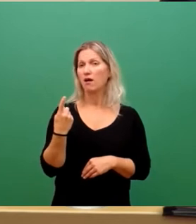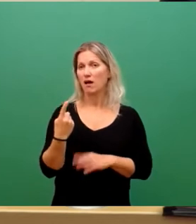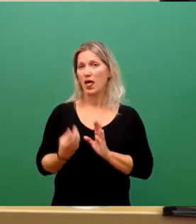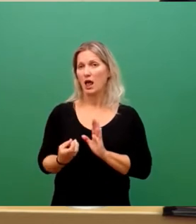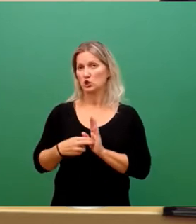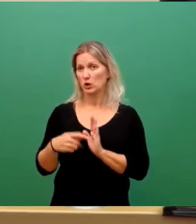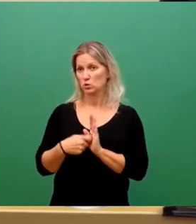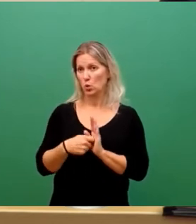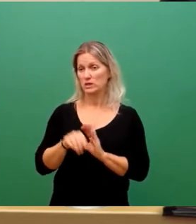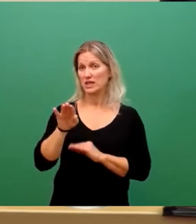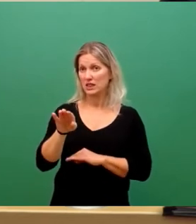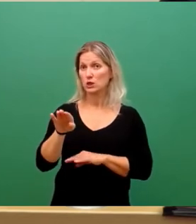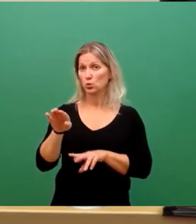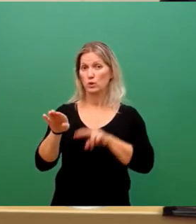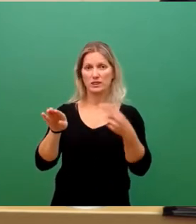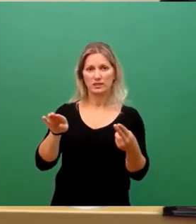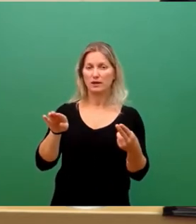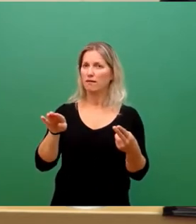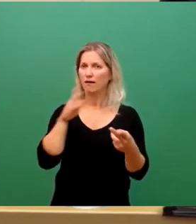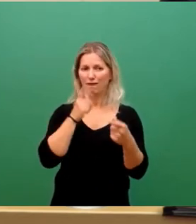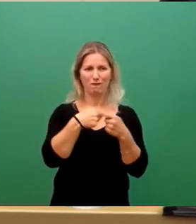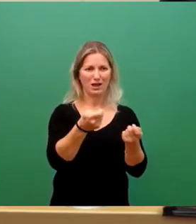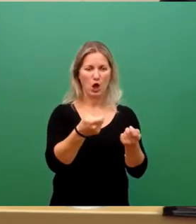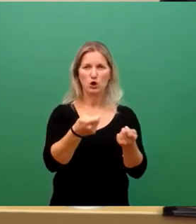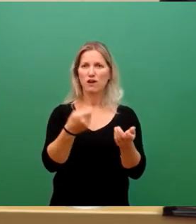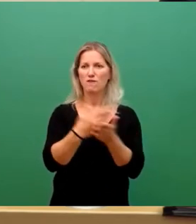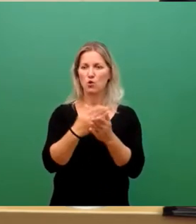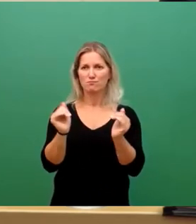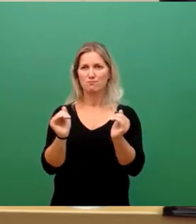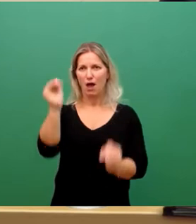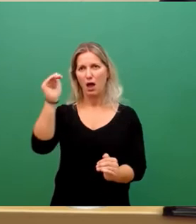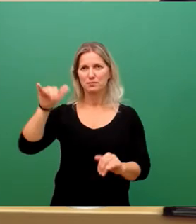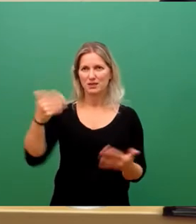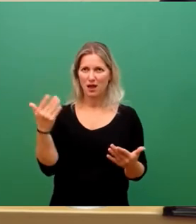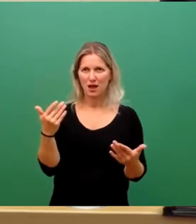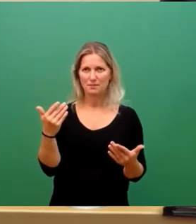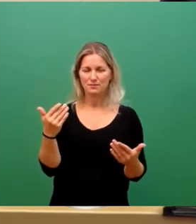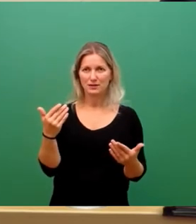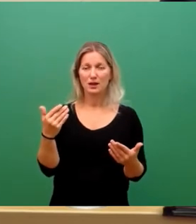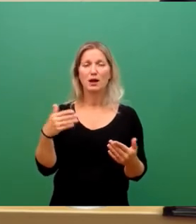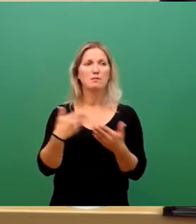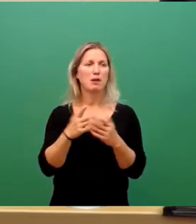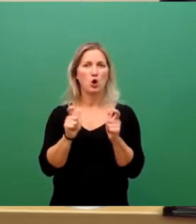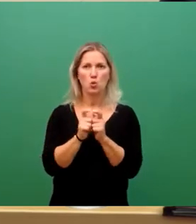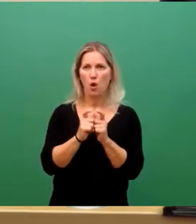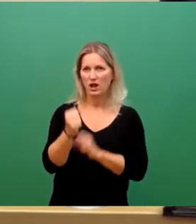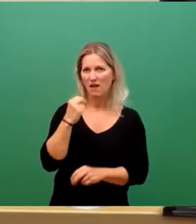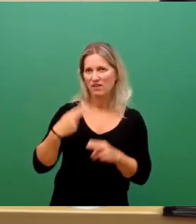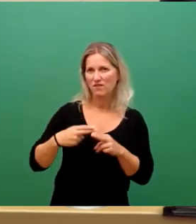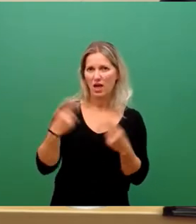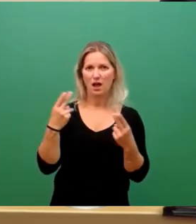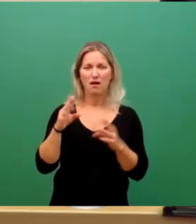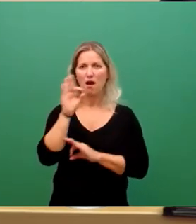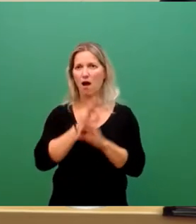Zweiten zu dem, was sie verkaufen können, die Kohlekraftwerke, die Atomkraftwerke,